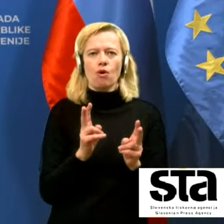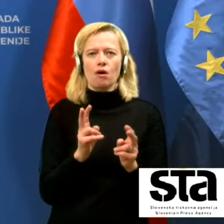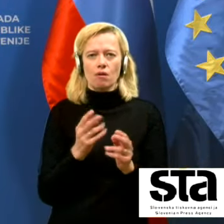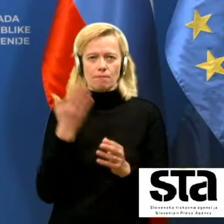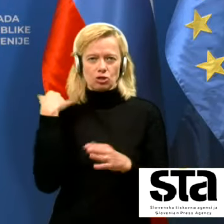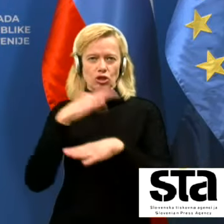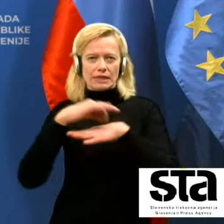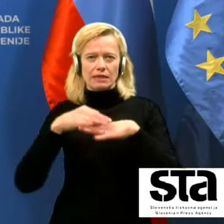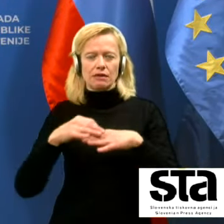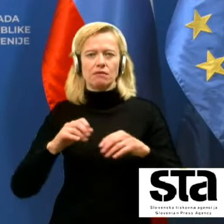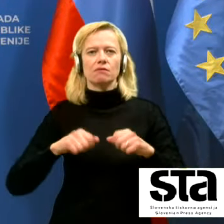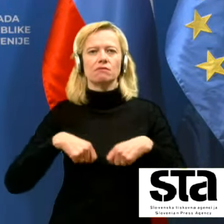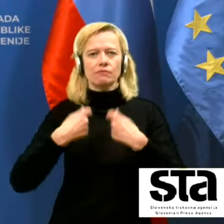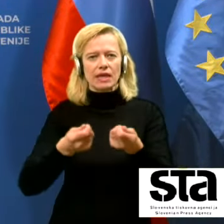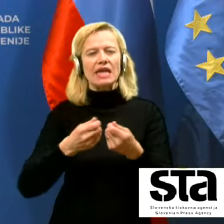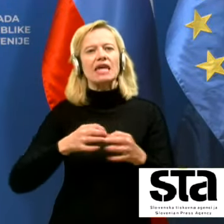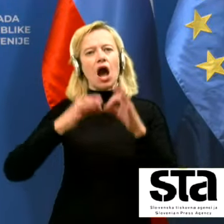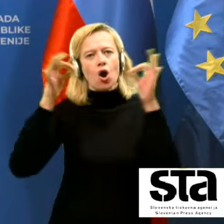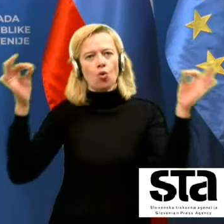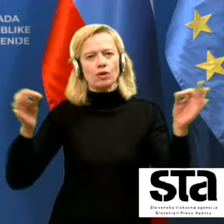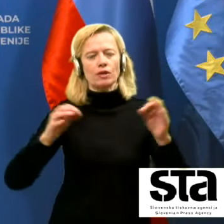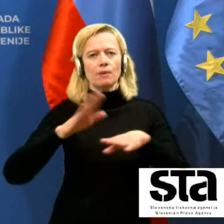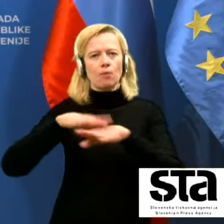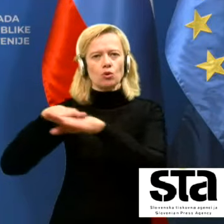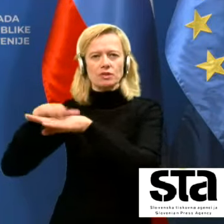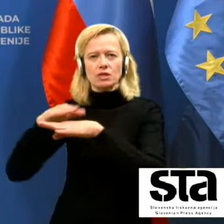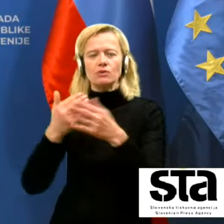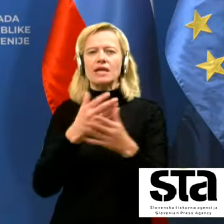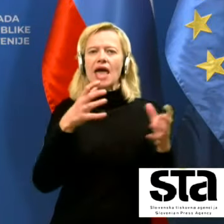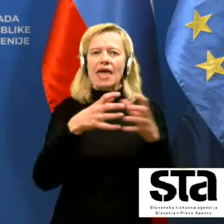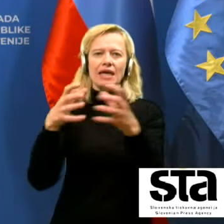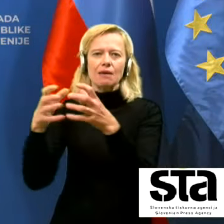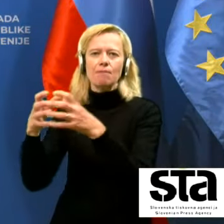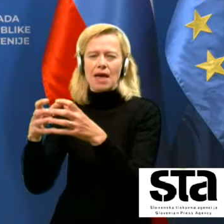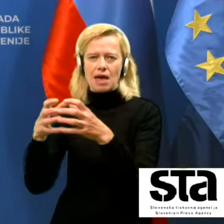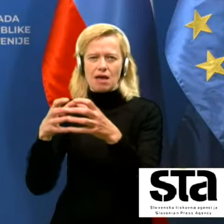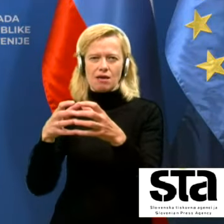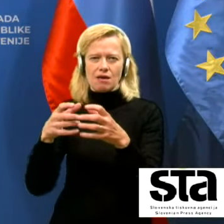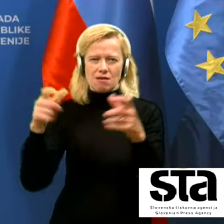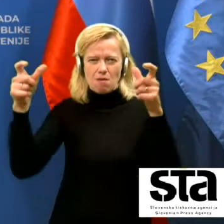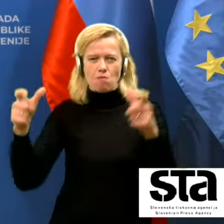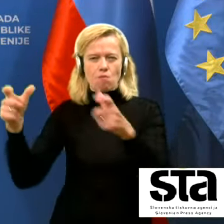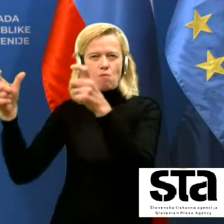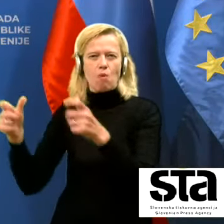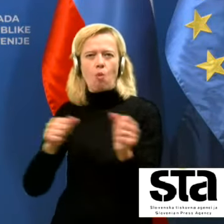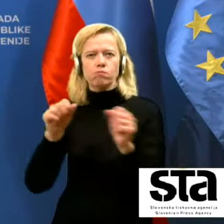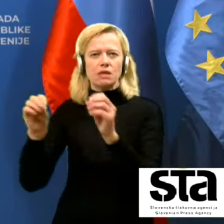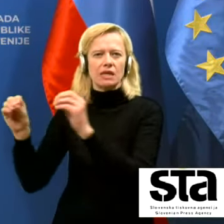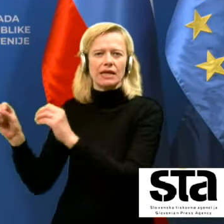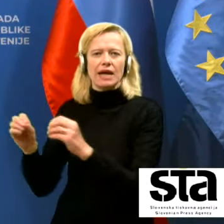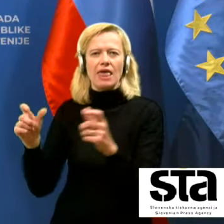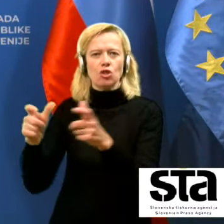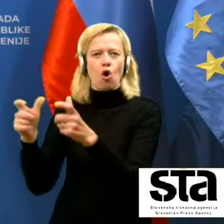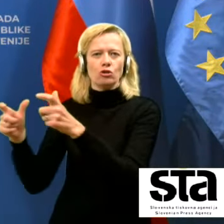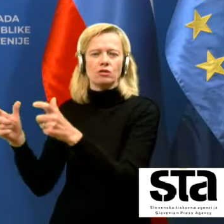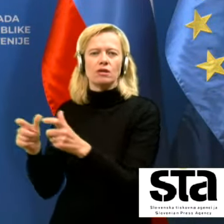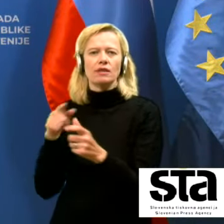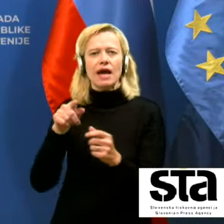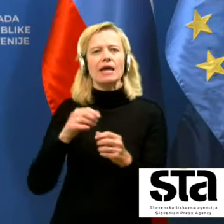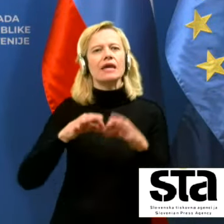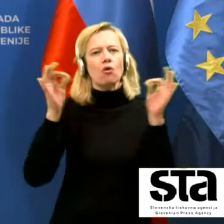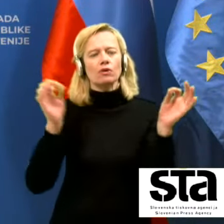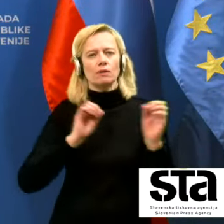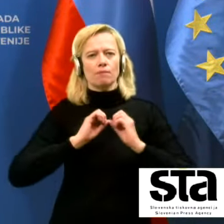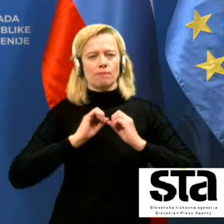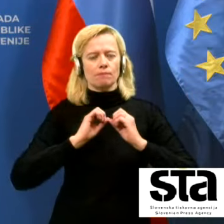javni poziv za ekipe mobilnih enot. Ta javni poziv je potekl včeraj